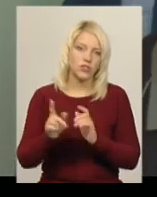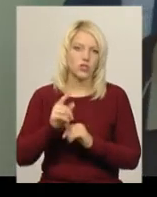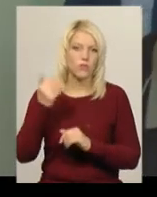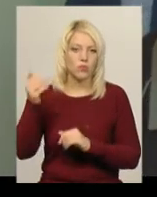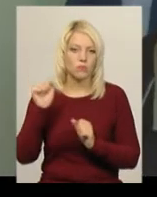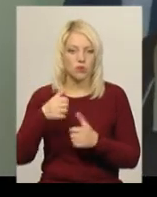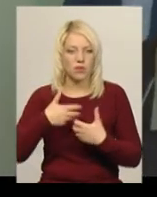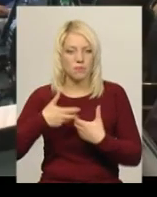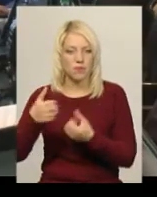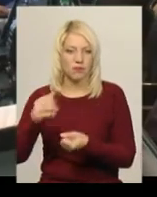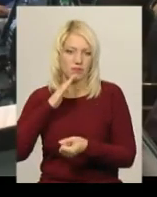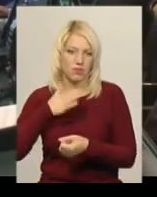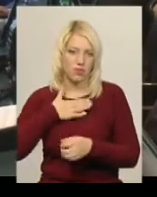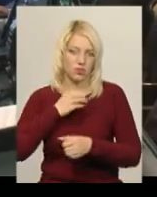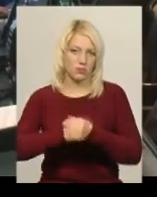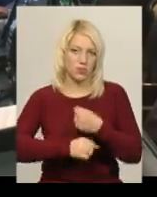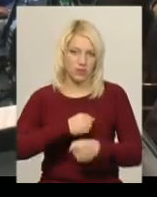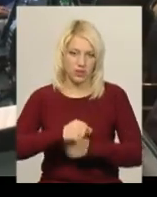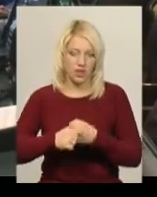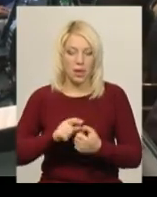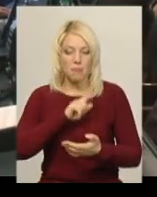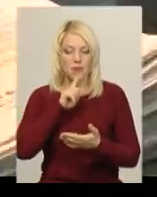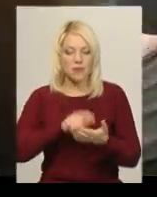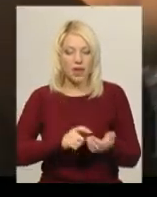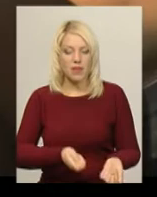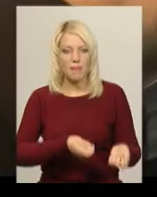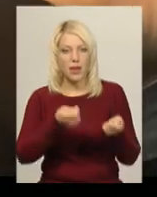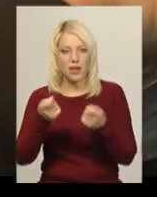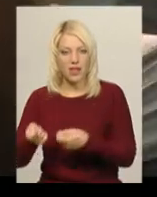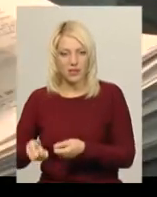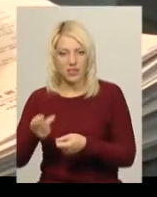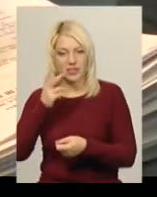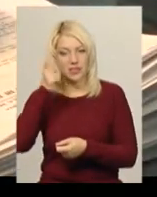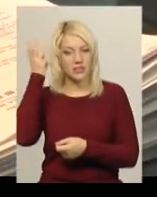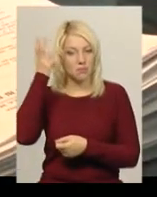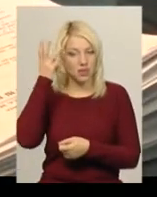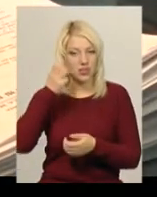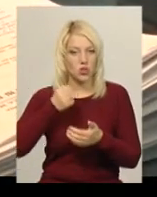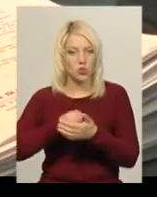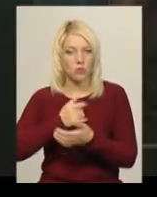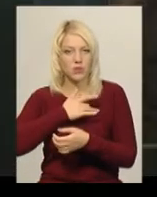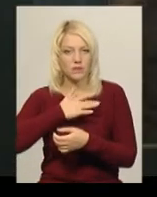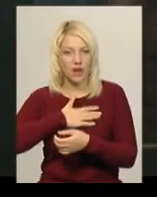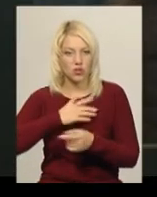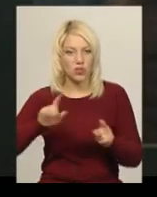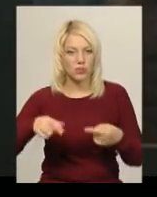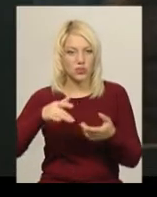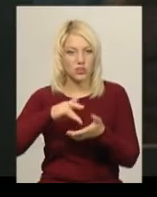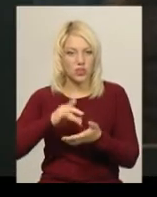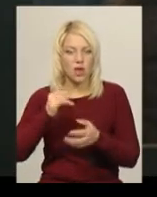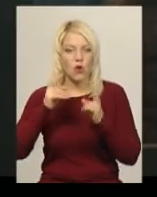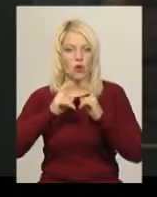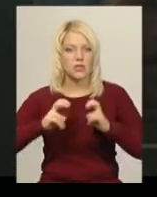могли прийняти наших медведів. Питання перевезення тварин з Хмельницького до приватного центру реабілітації сьогодні розглядали депутати міської ради.